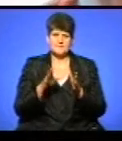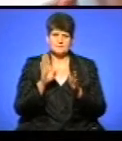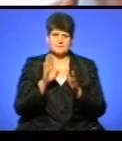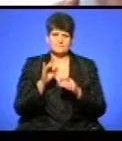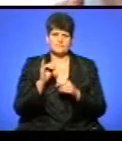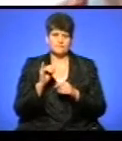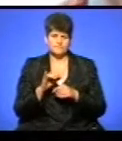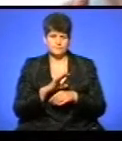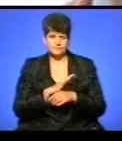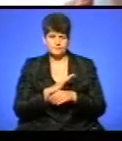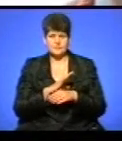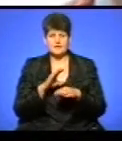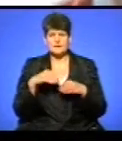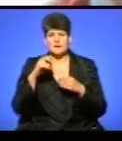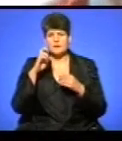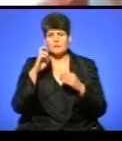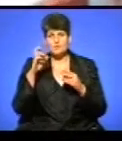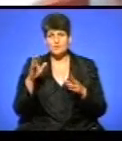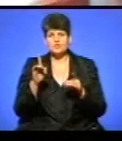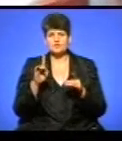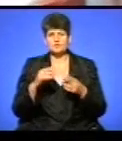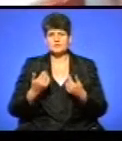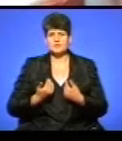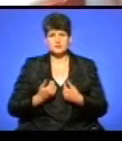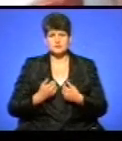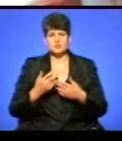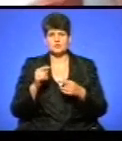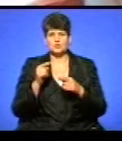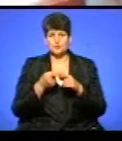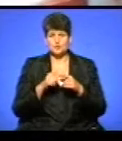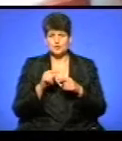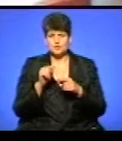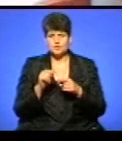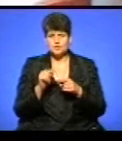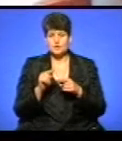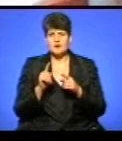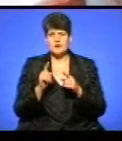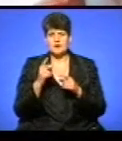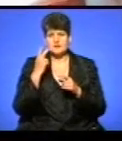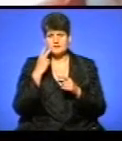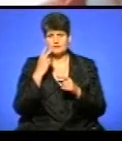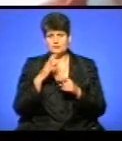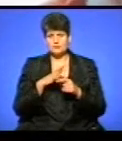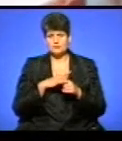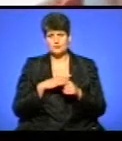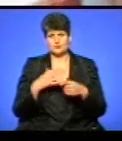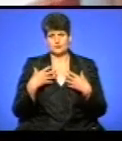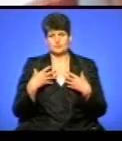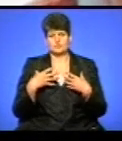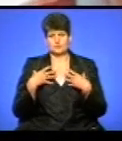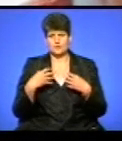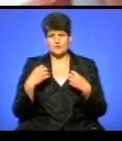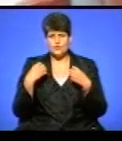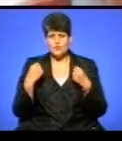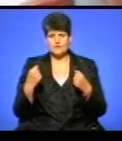Дай Бог, що ми цього не доживали. А тільки були всіх добри, здоровими, і